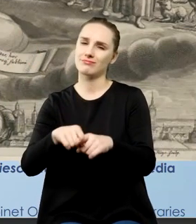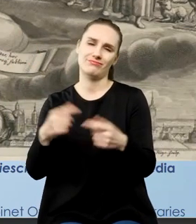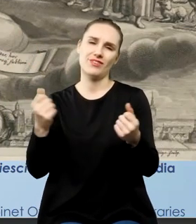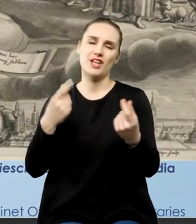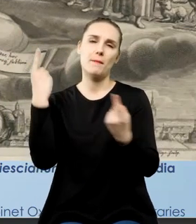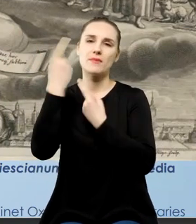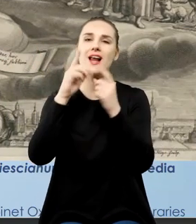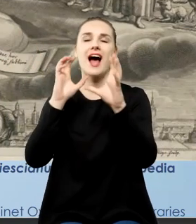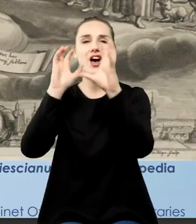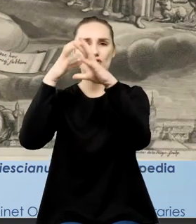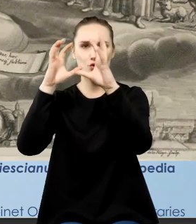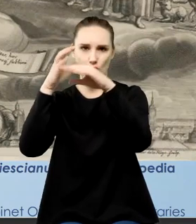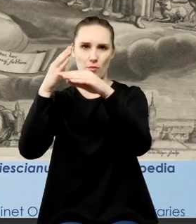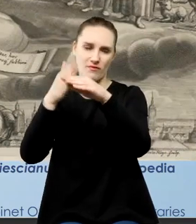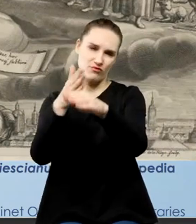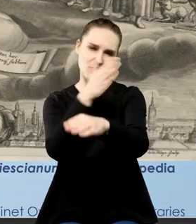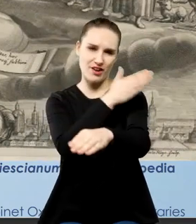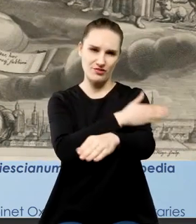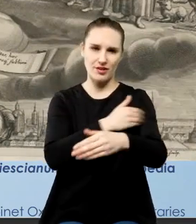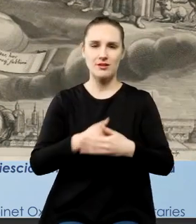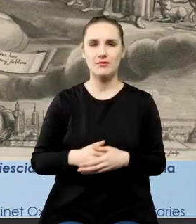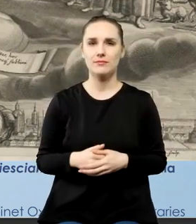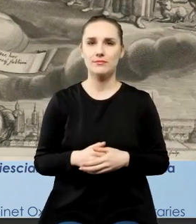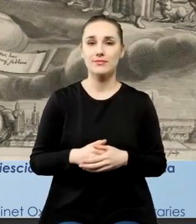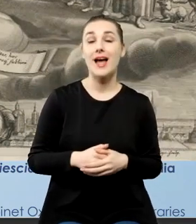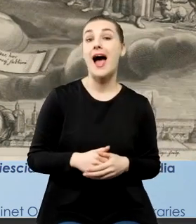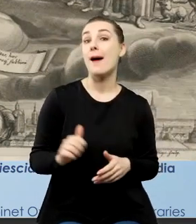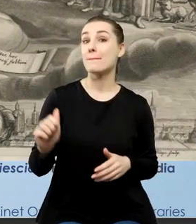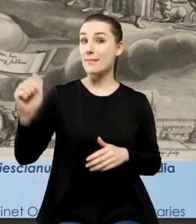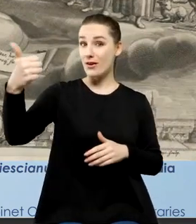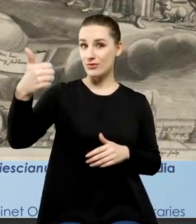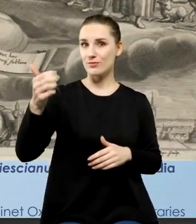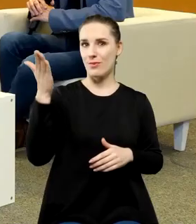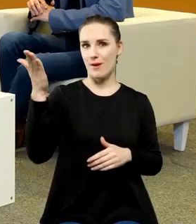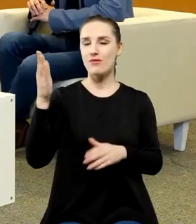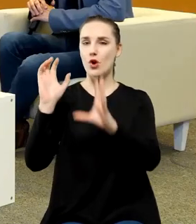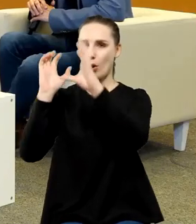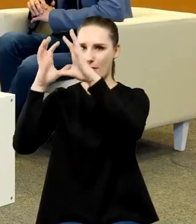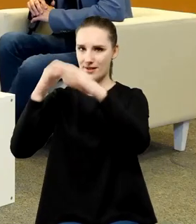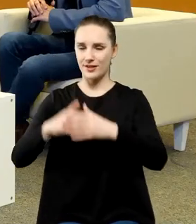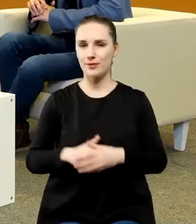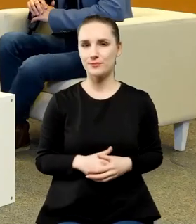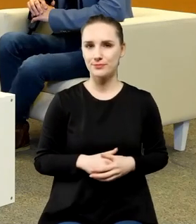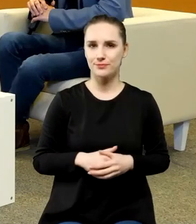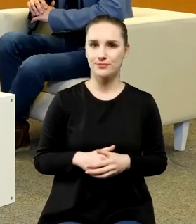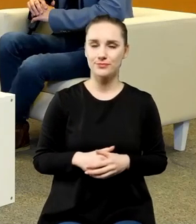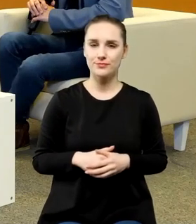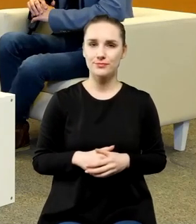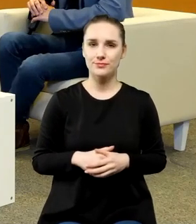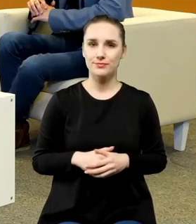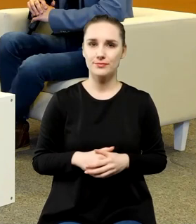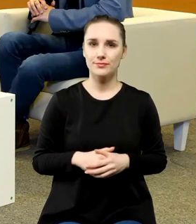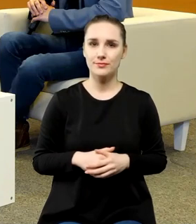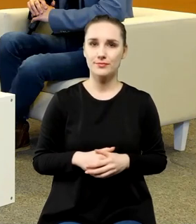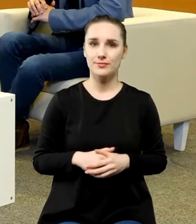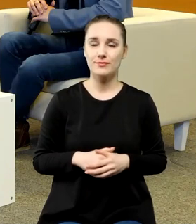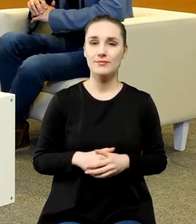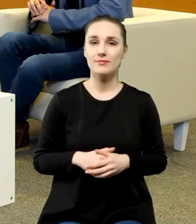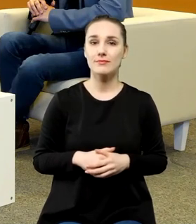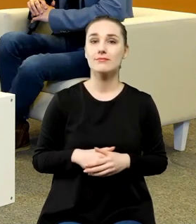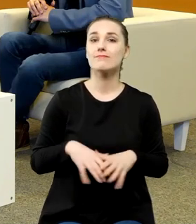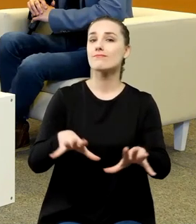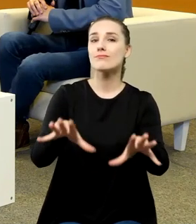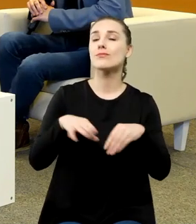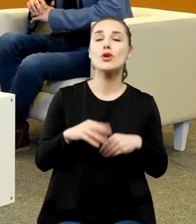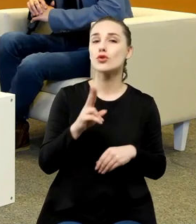i astronomom, którzy byli przed nim, gdzie pierwszą sprawą jest Kopernik. Tutaj ofiarobiorcą jest Urania.